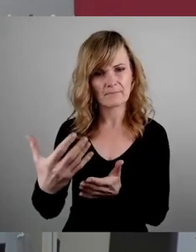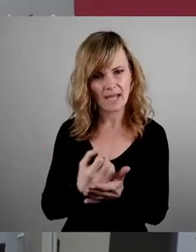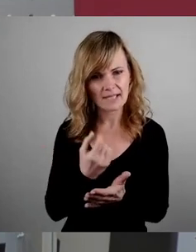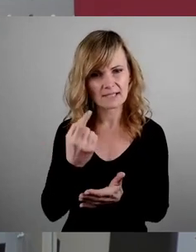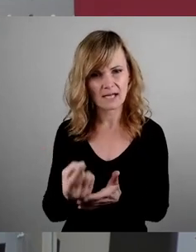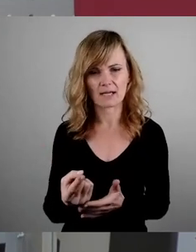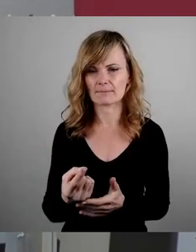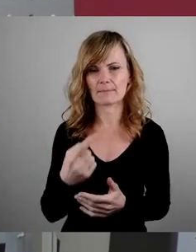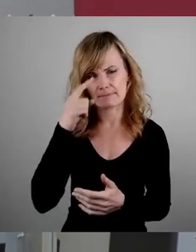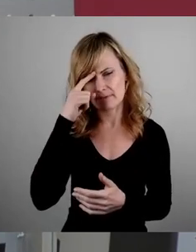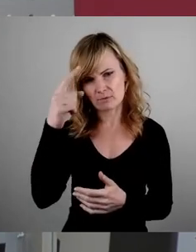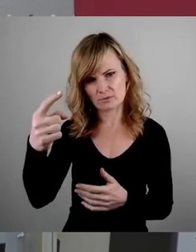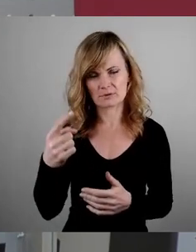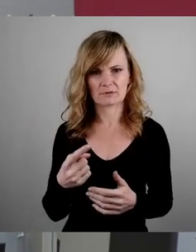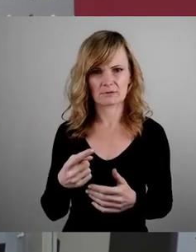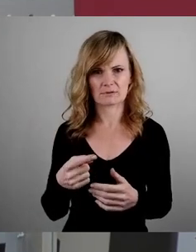bewusst an der Stelle.